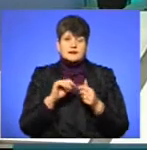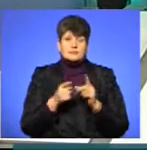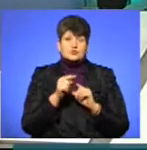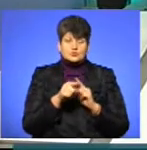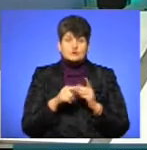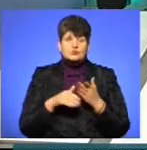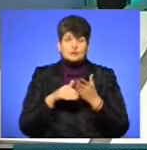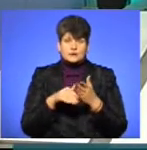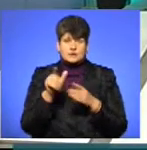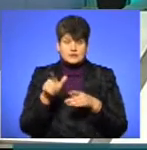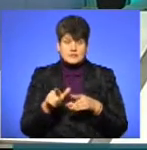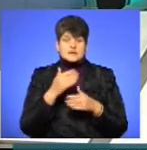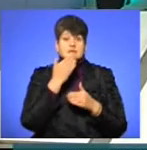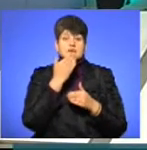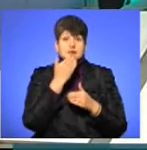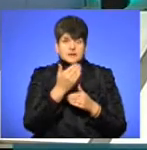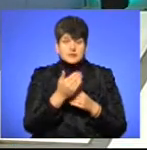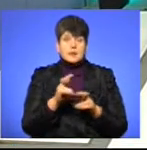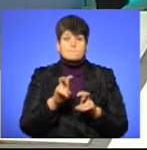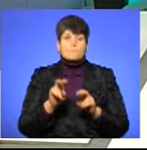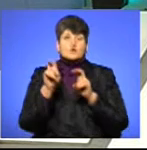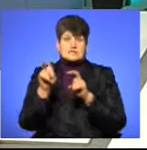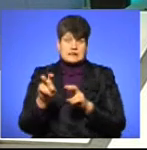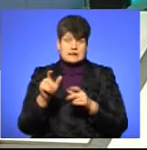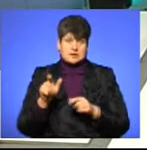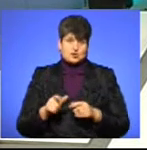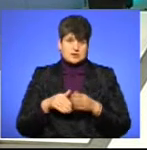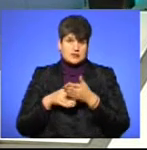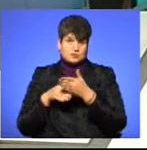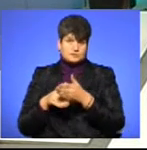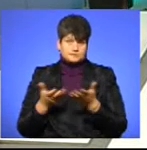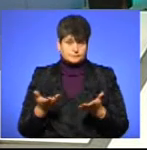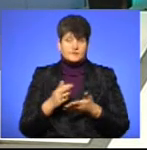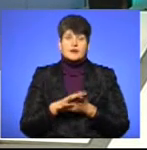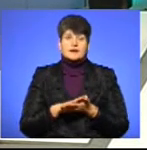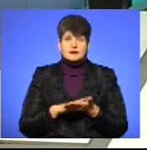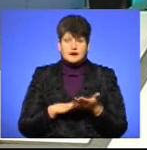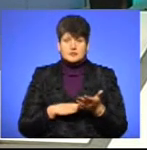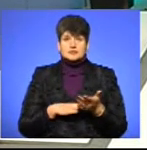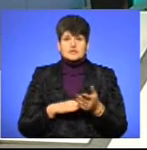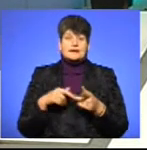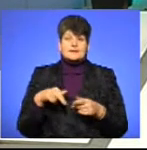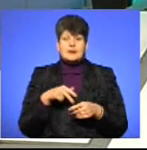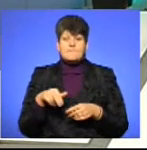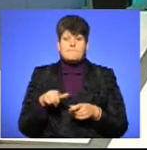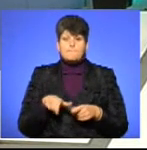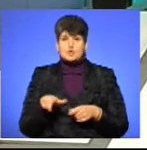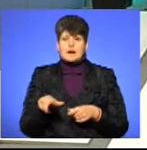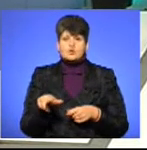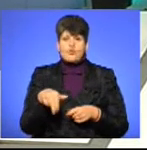людини, взяти за руку, спитати, посадити. Дальше людина йде. Йде вона по тротуарі.